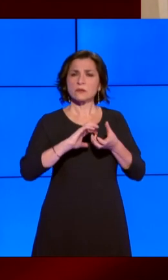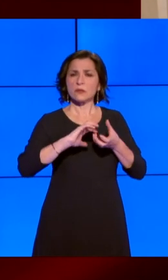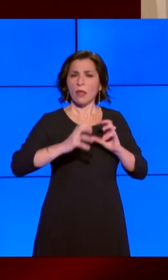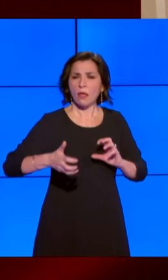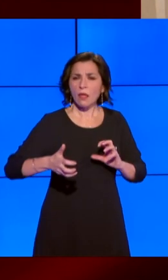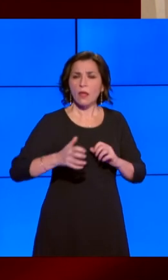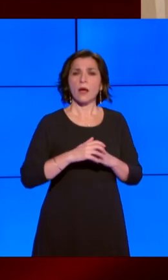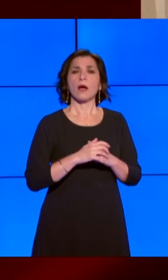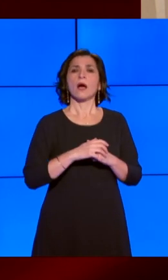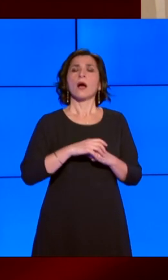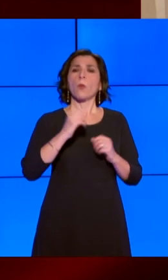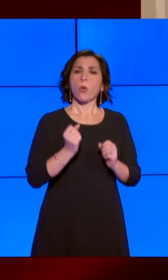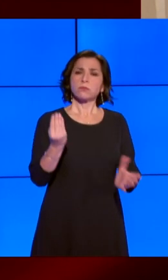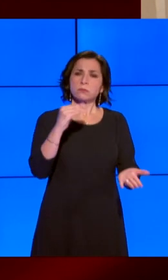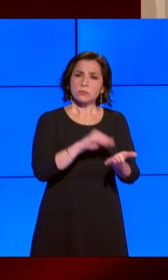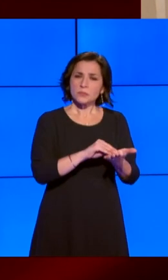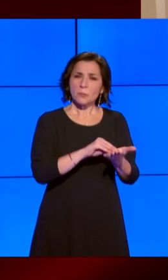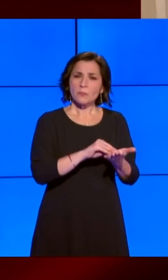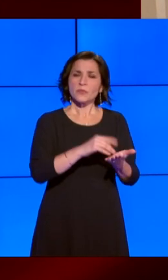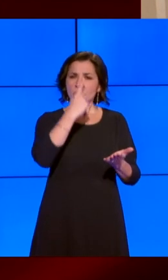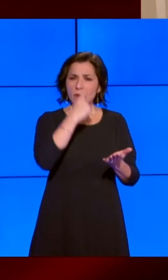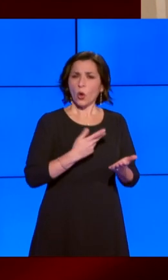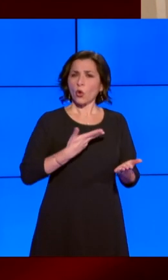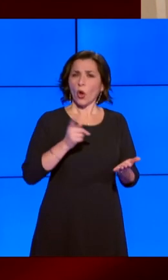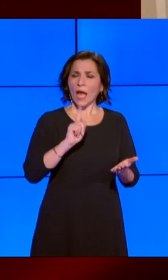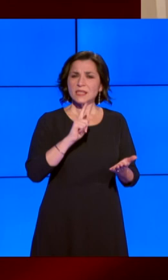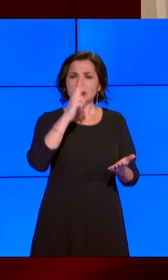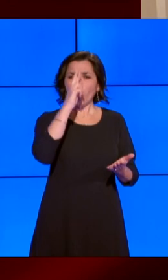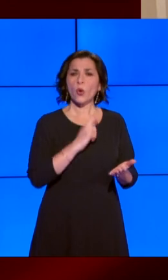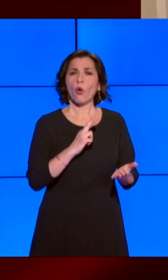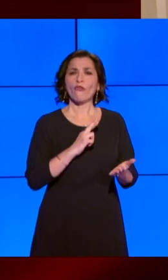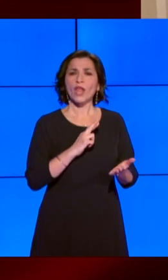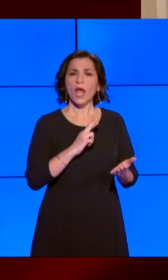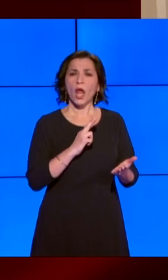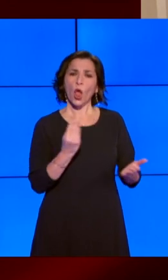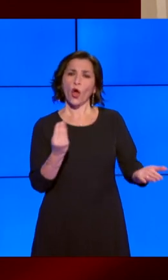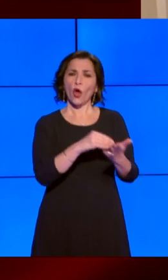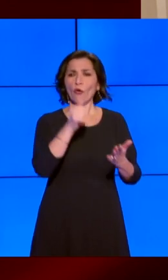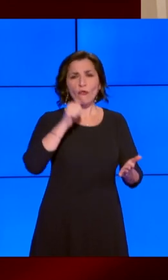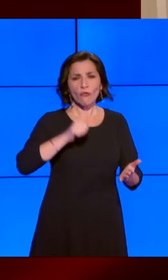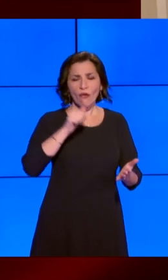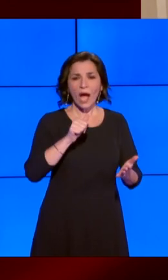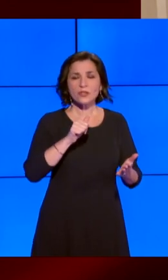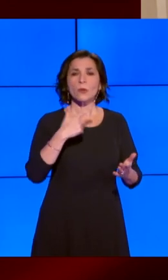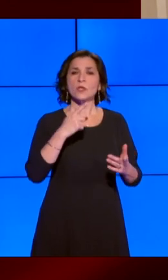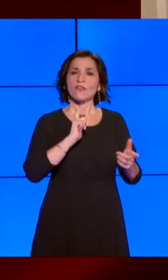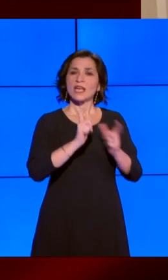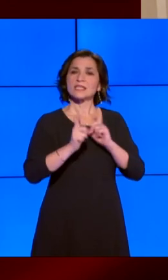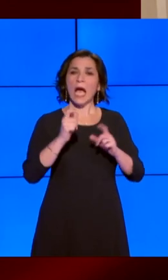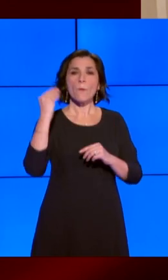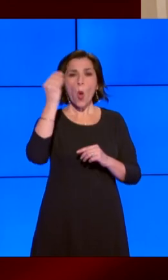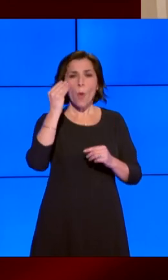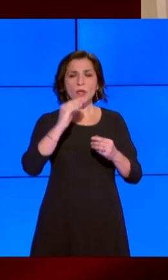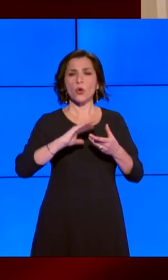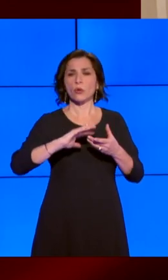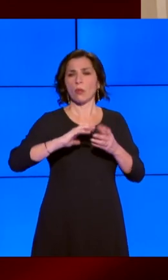ricorrendo a profili fittizi di soggetti inesistenti per alterare lo scambio di opinioni per